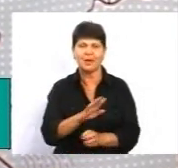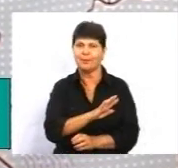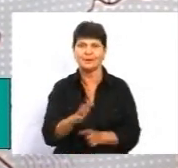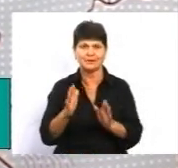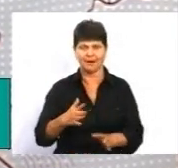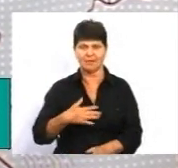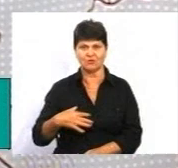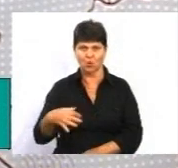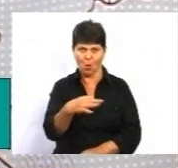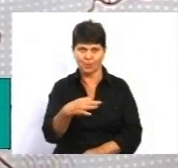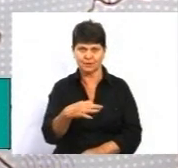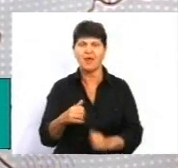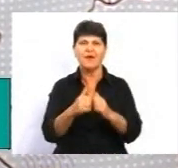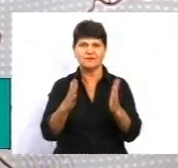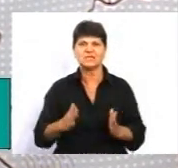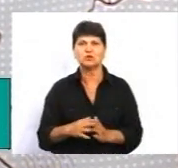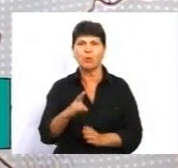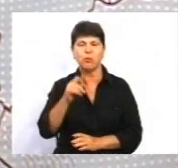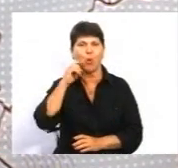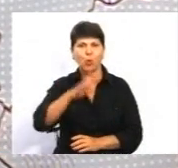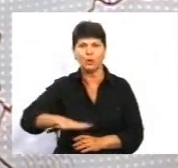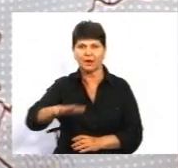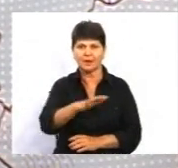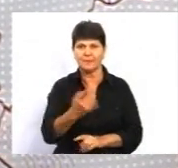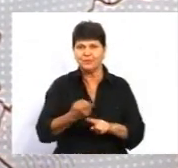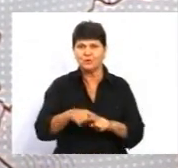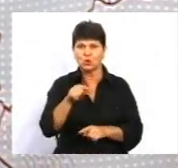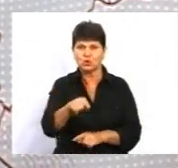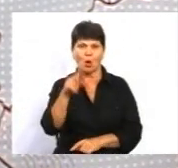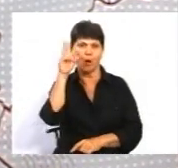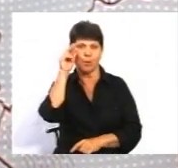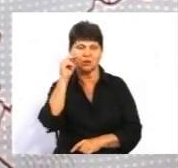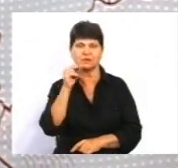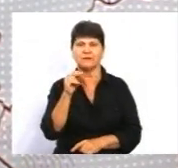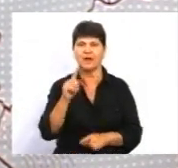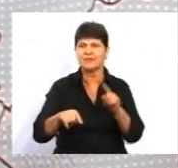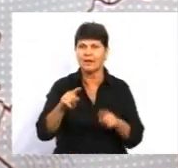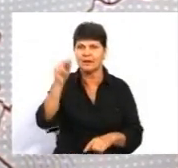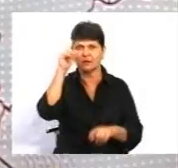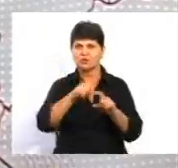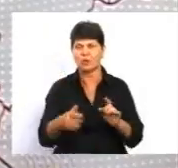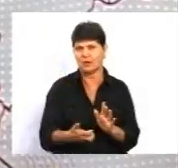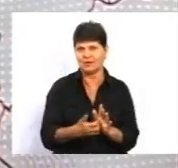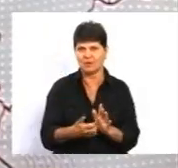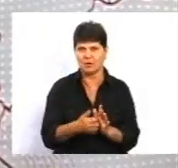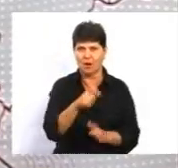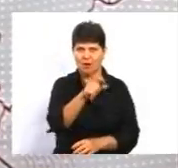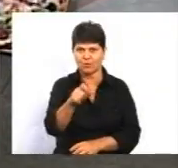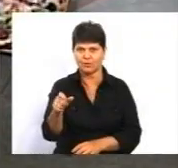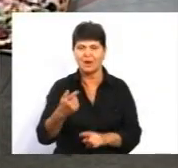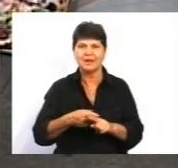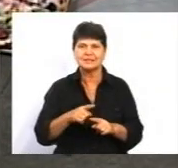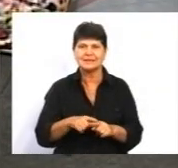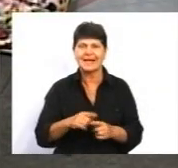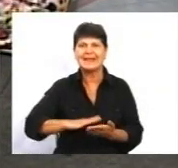області, але й в цілому по Україні, що до цього показника деякі школи не дотягують. Як ви кажете, демографія впливає?